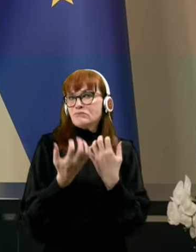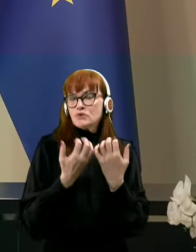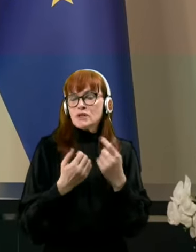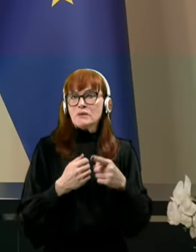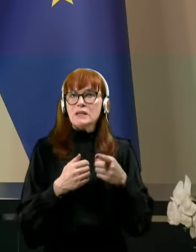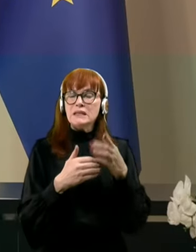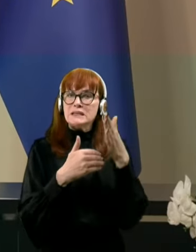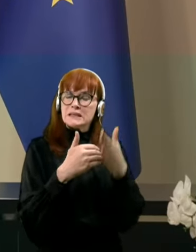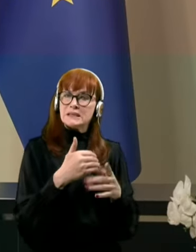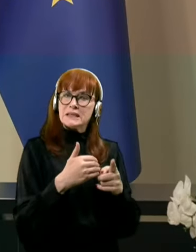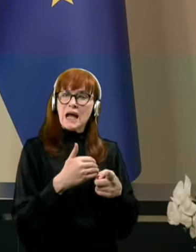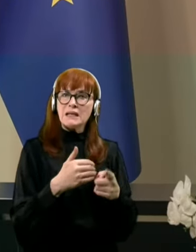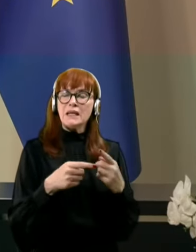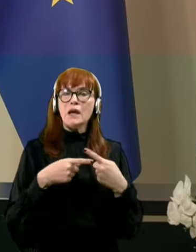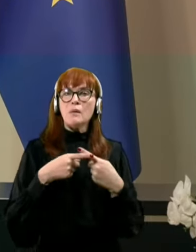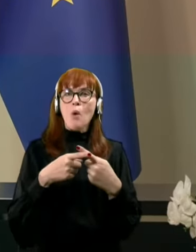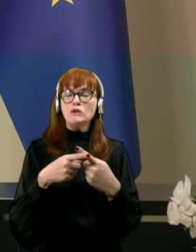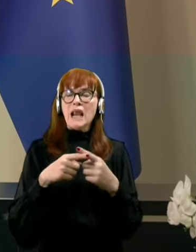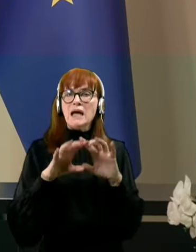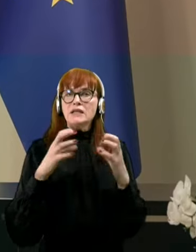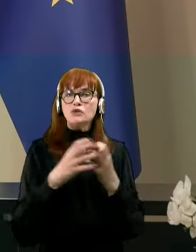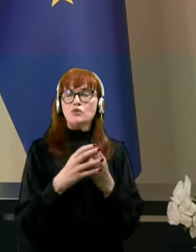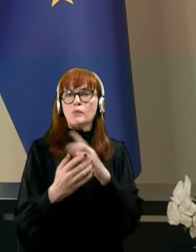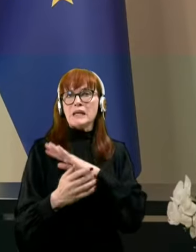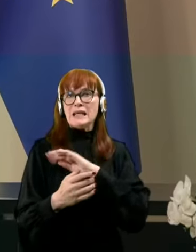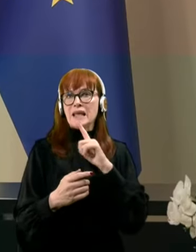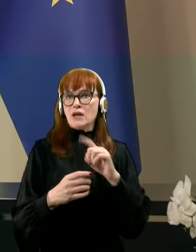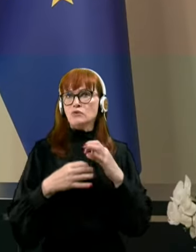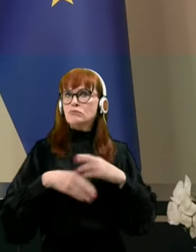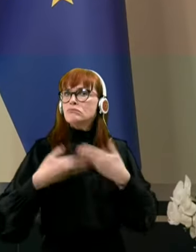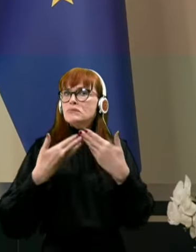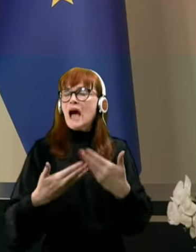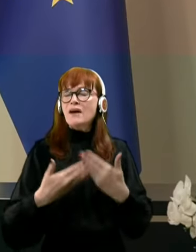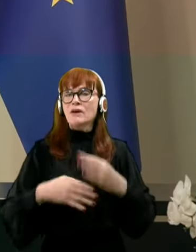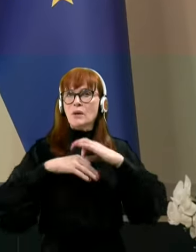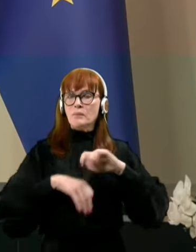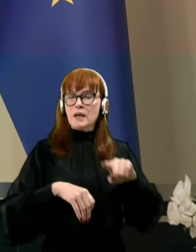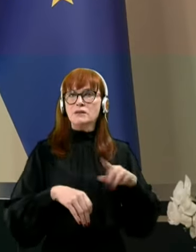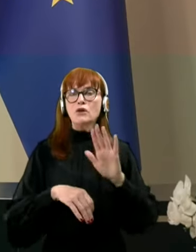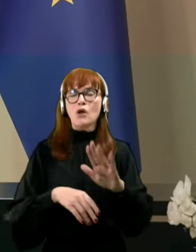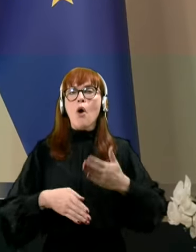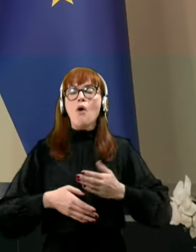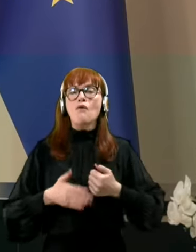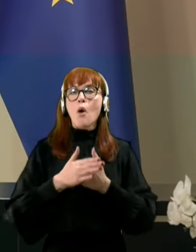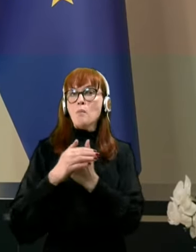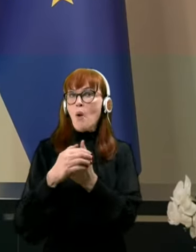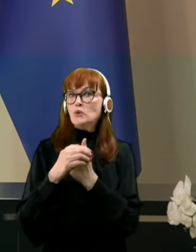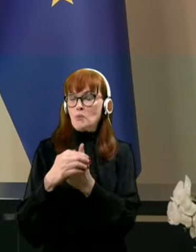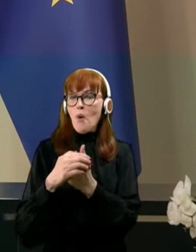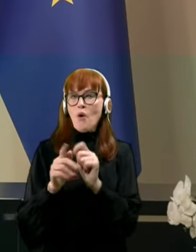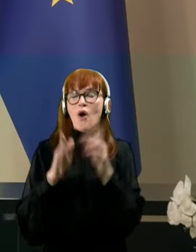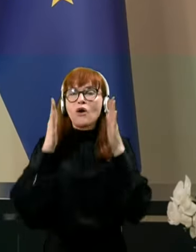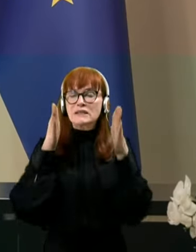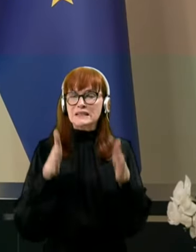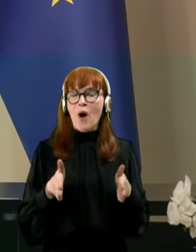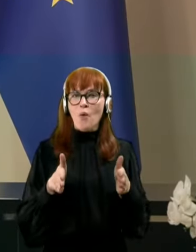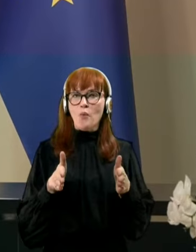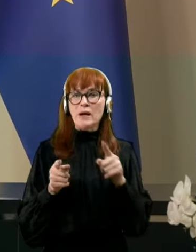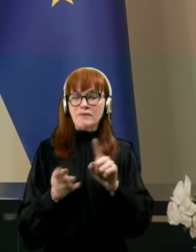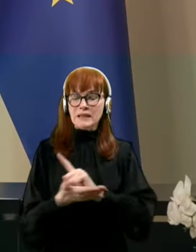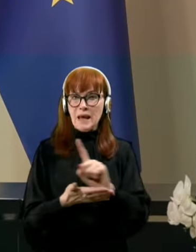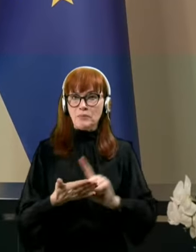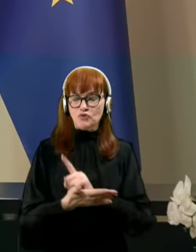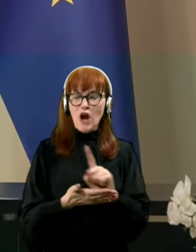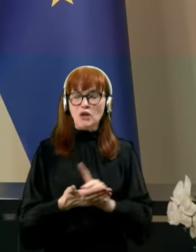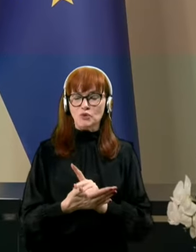poslancev poslanske skupine Desos in tudi zahvaljujem se predsedniku za tudi njegovo podporo in zaupanje v tem